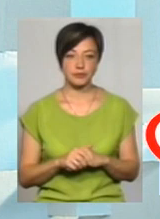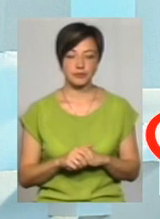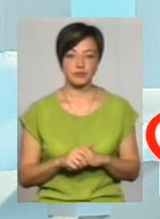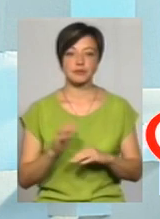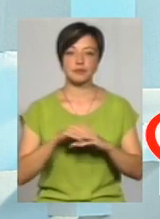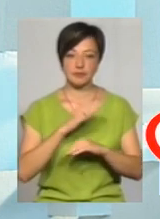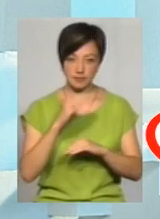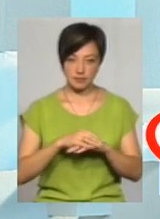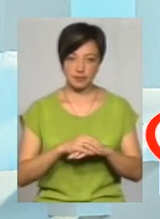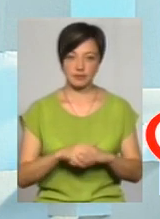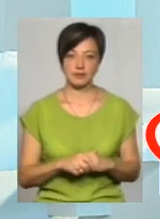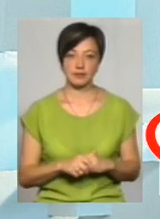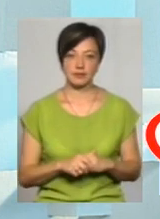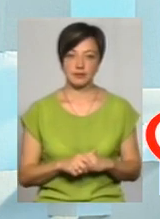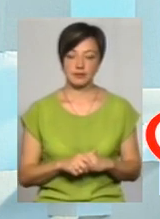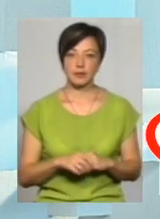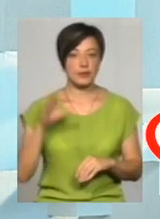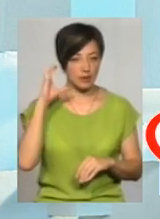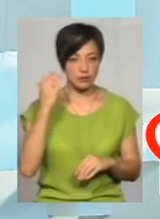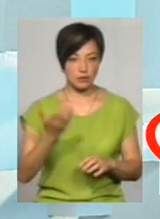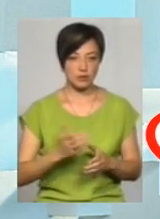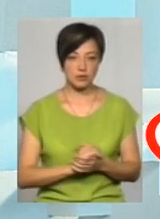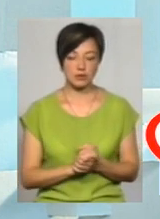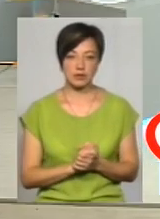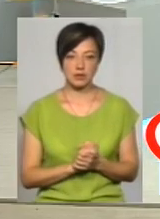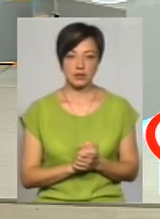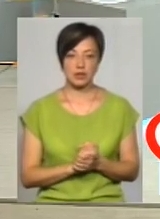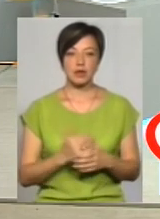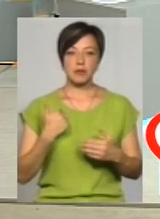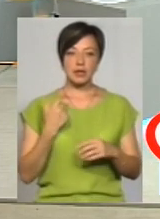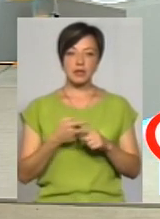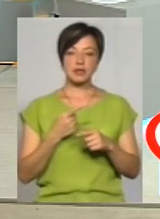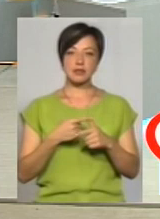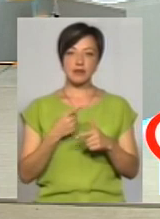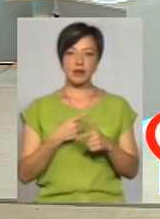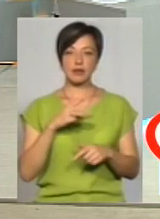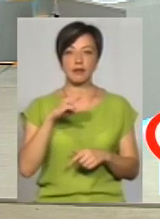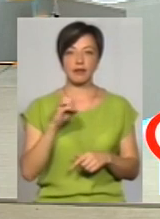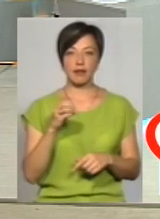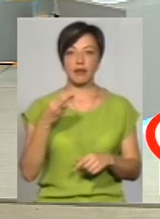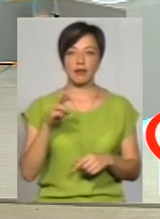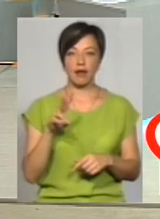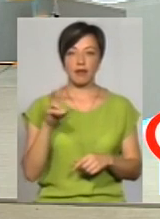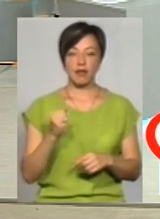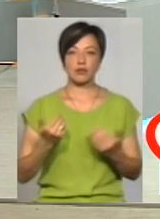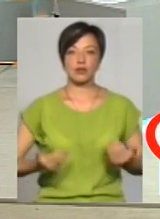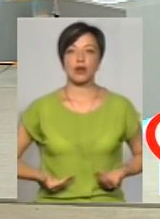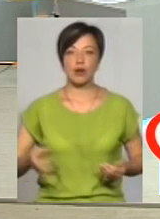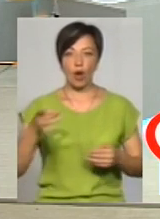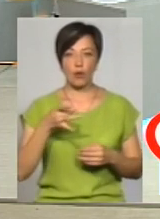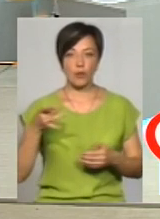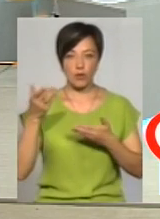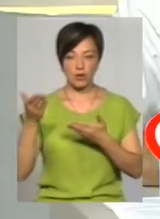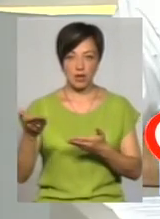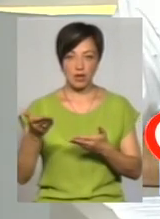Доброго вечора. Слухаємо. Доброго вечора. Мене звати пан Тетяна. Я проживаю на мікрорайоні.